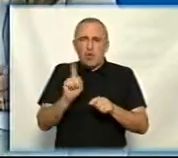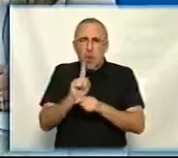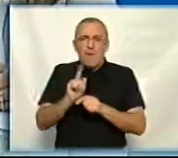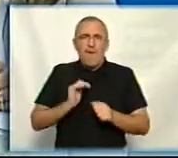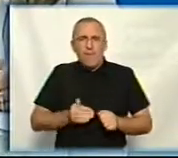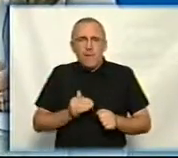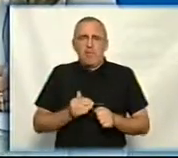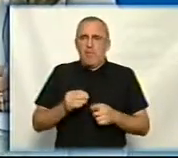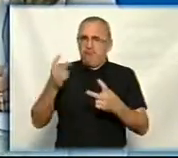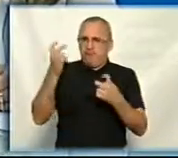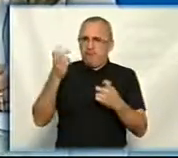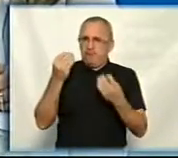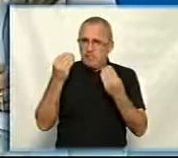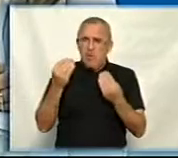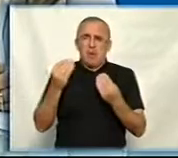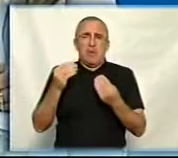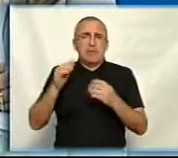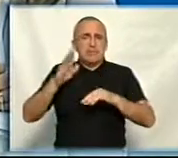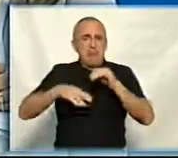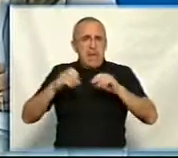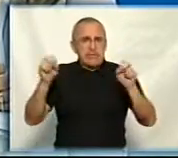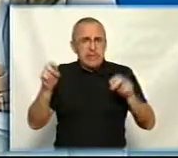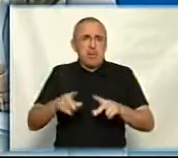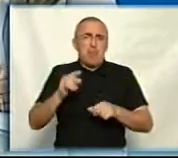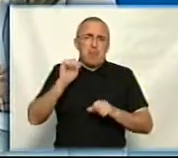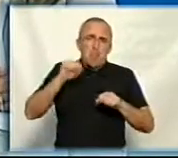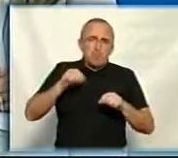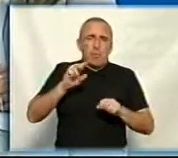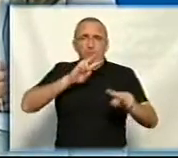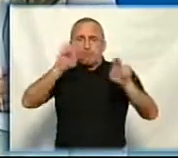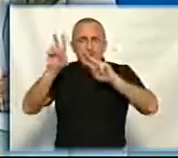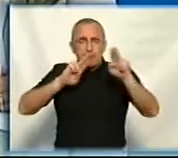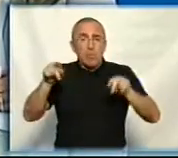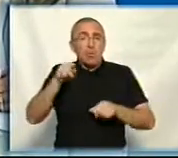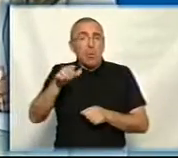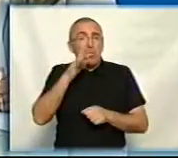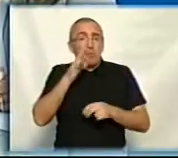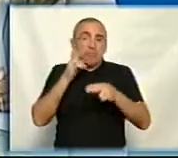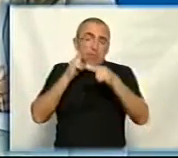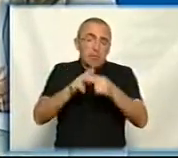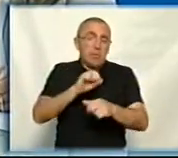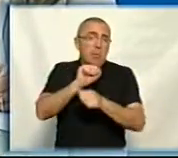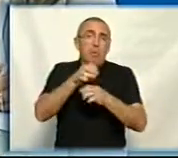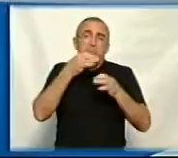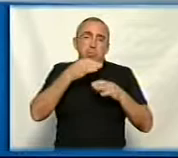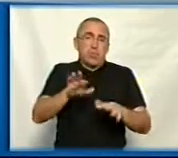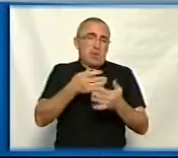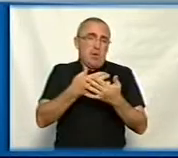зарекомендують себе, що в нас є такі спеціалісти і можливості робити нормальну обрізку, до того часу накласти мораторій на будь-яку